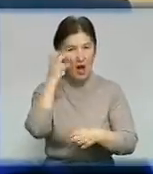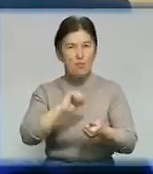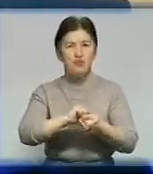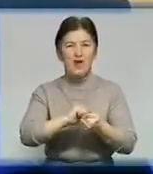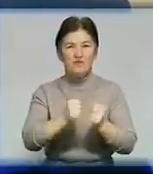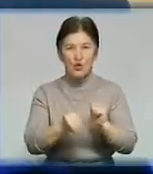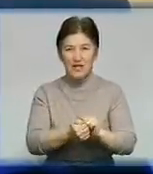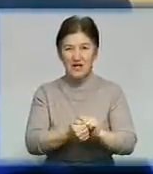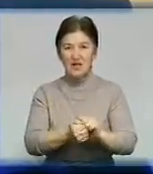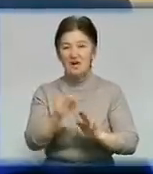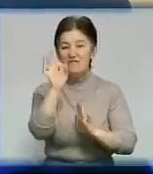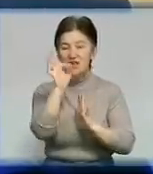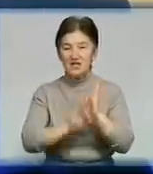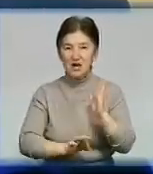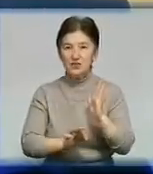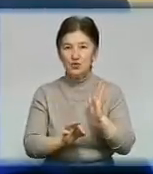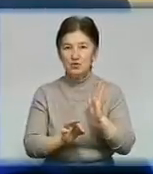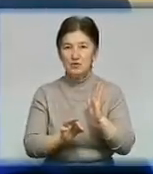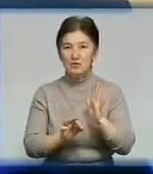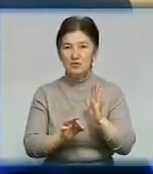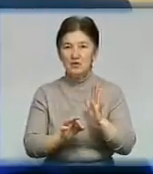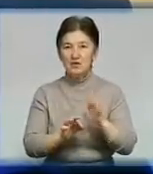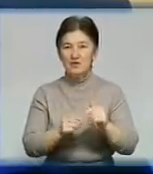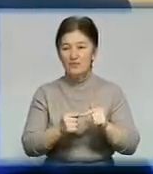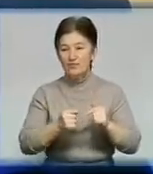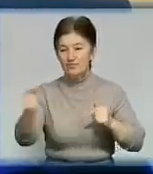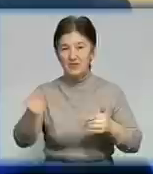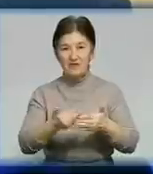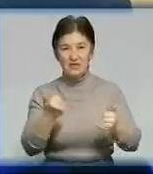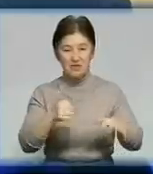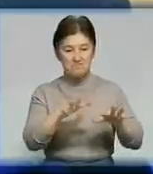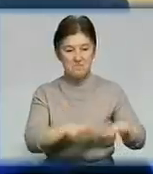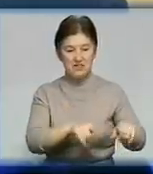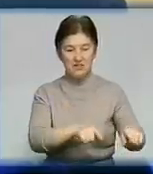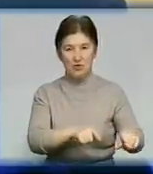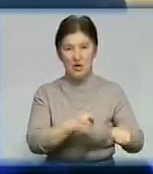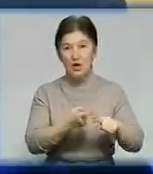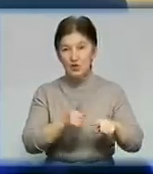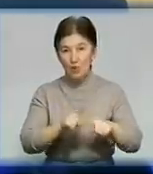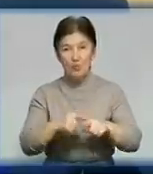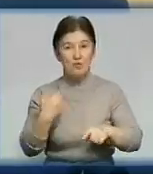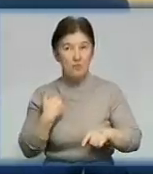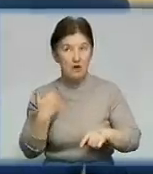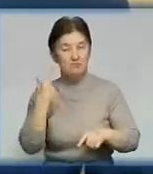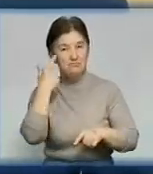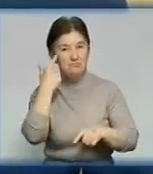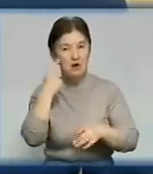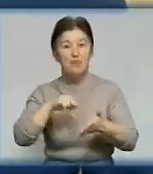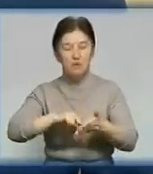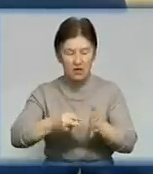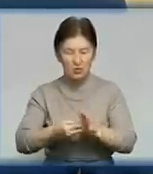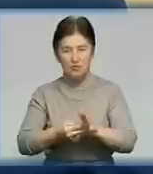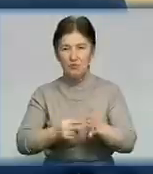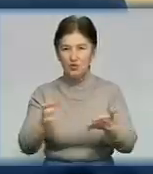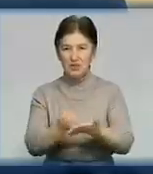використання відразу невеликій відстані від місця видобутку. Тому ми плануємо все-таки знайти